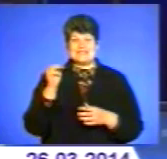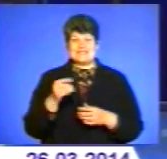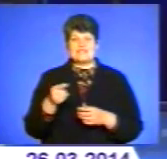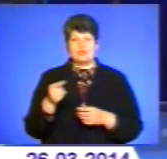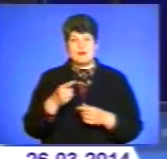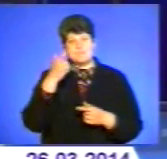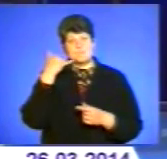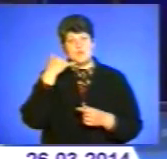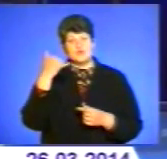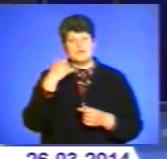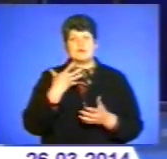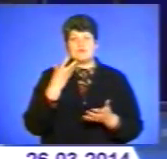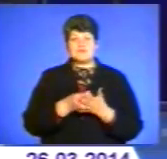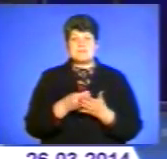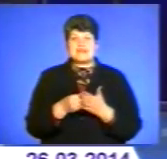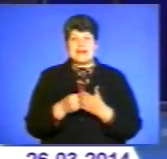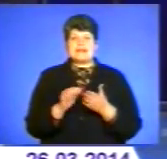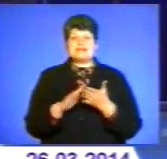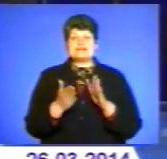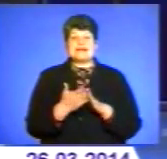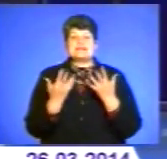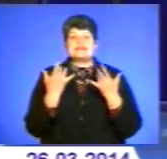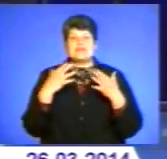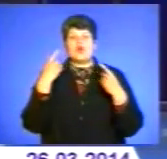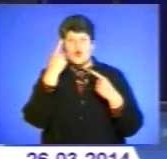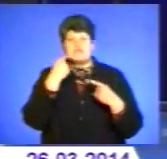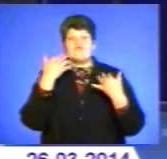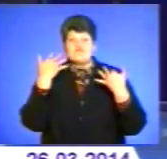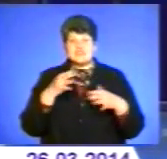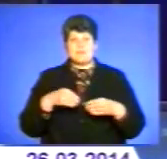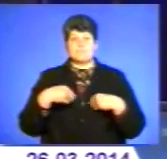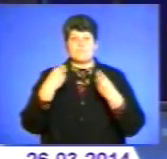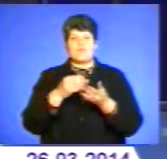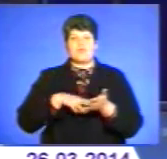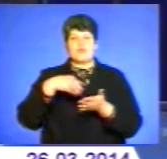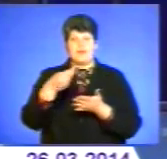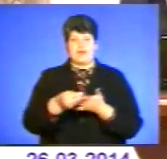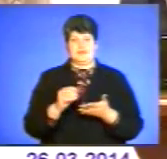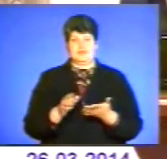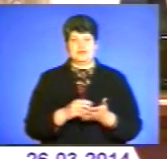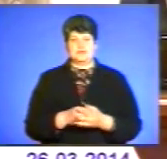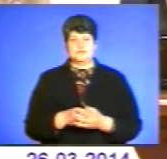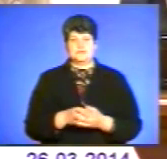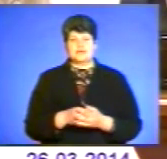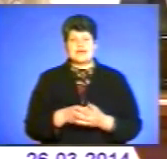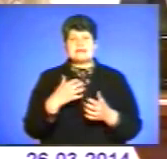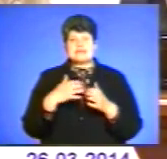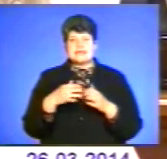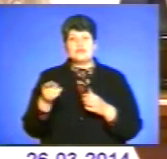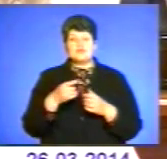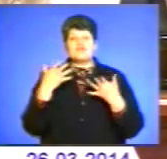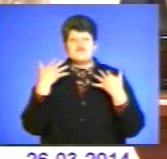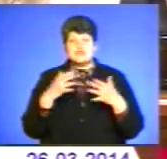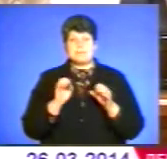повідомлять про свій матеріальний стан. Скільки осіб уже подали декларації, дивіться далі. Серед тернополян, які вже